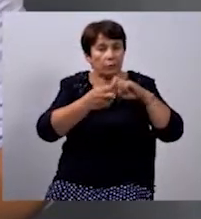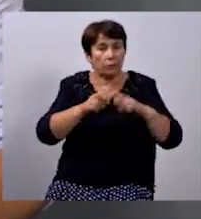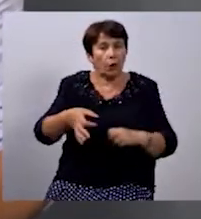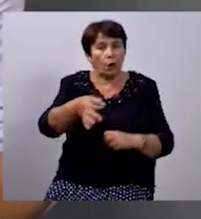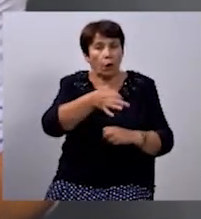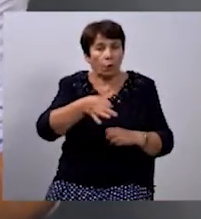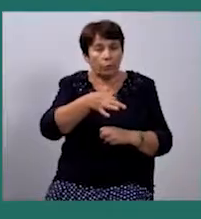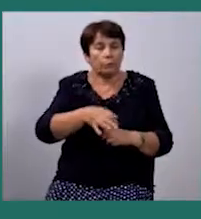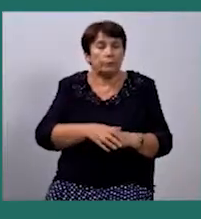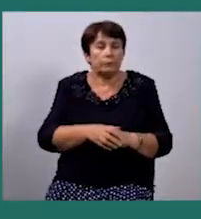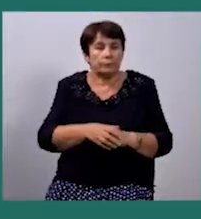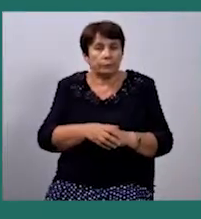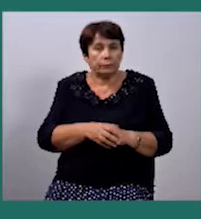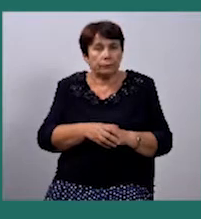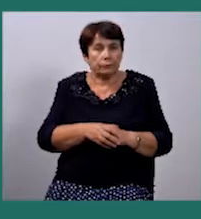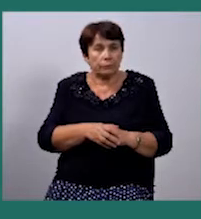області.